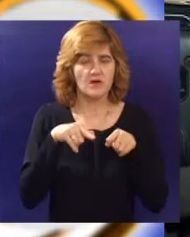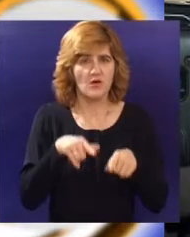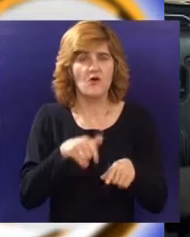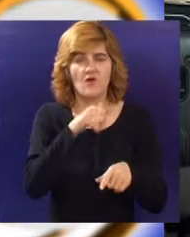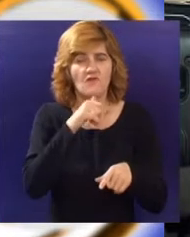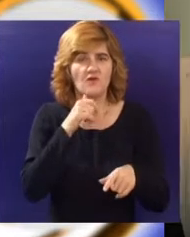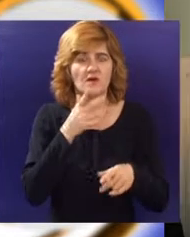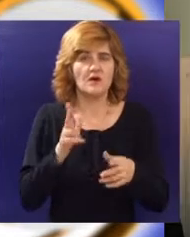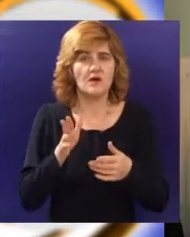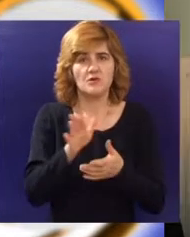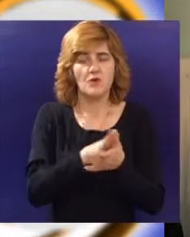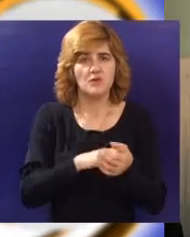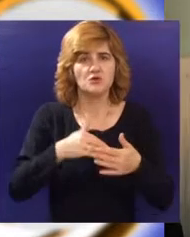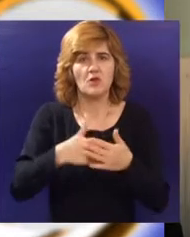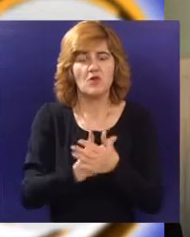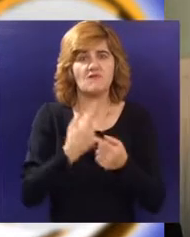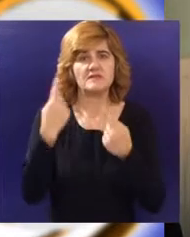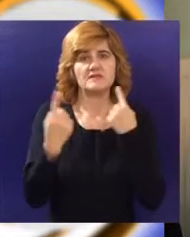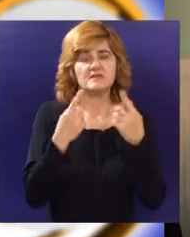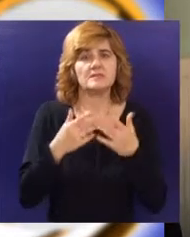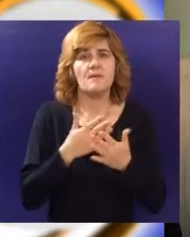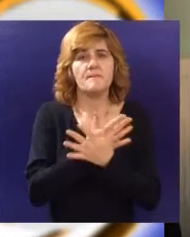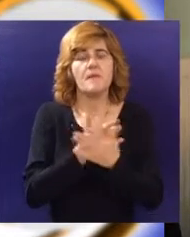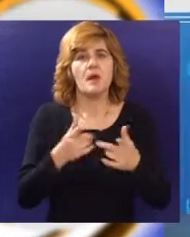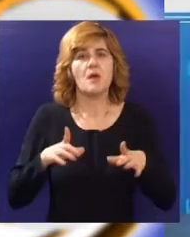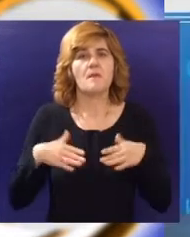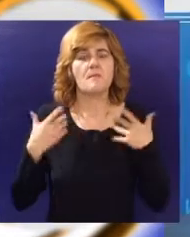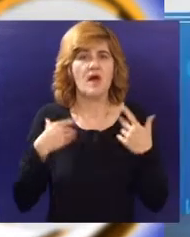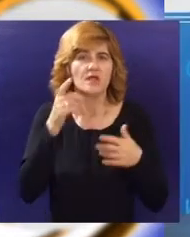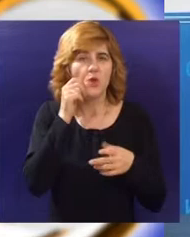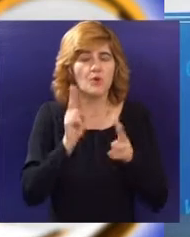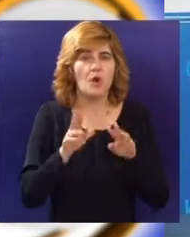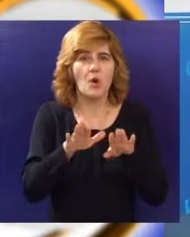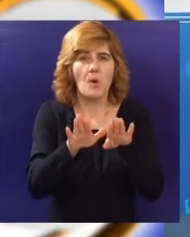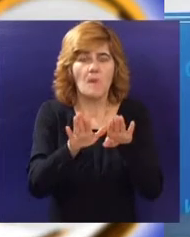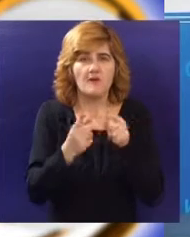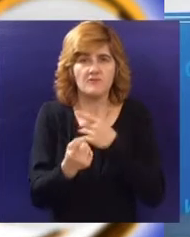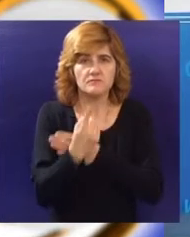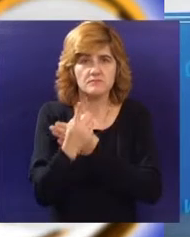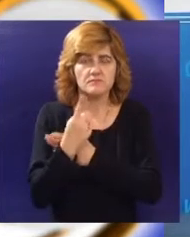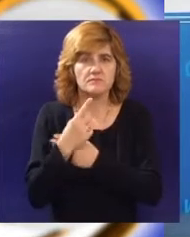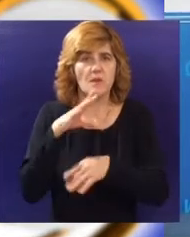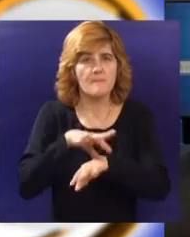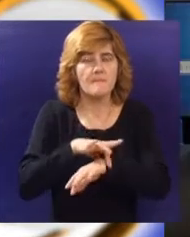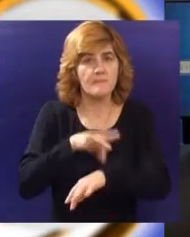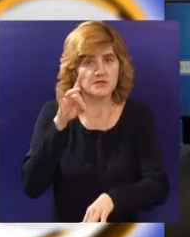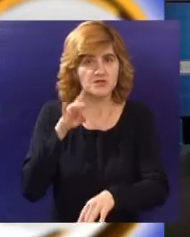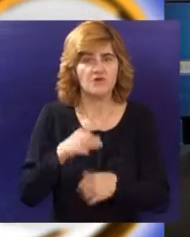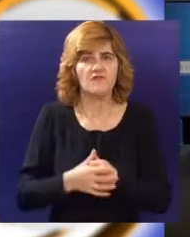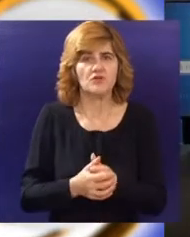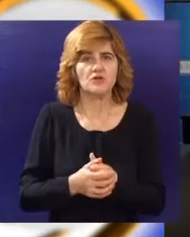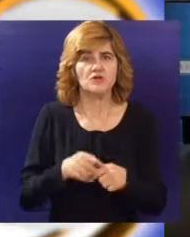preduzetništva utiče na stvaranje novih prilika, na milione mladih ljudi širom sveta kako bi prihvatili inovativnost, maštovitost i